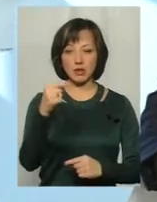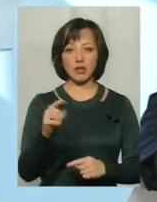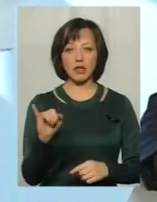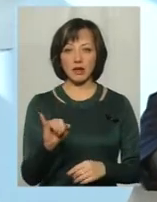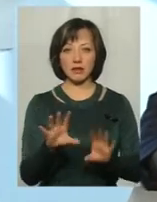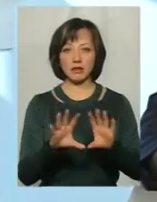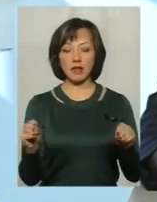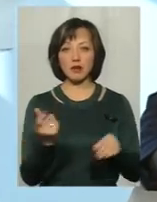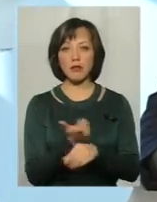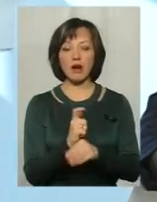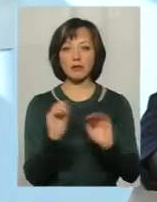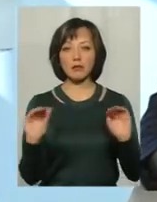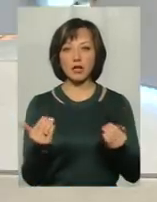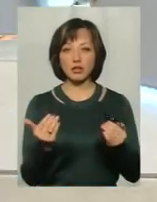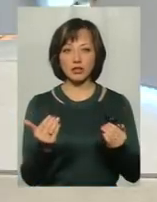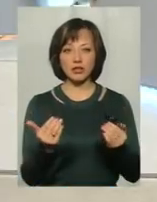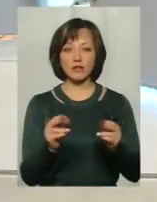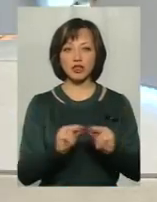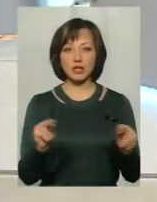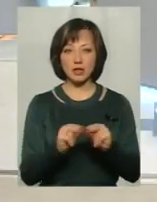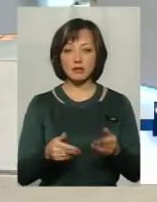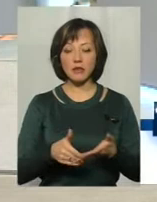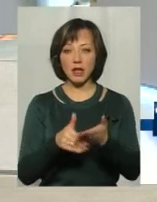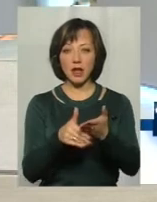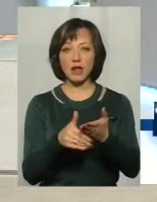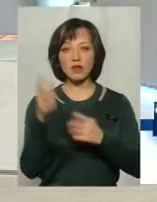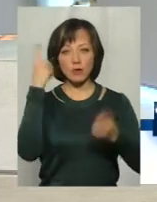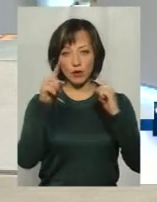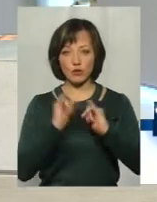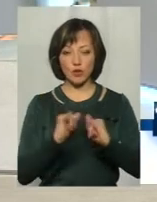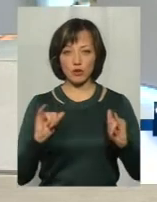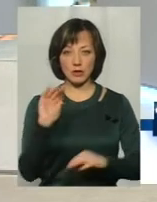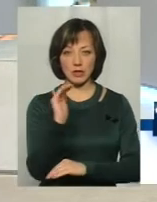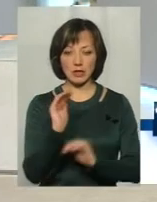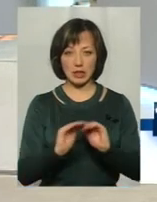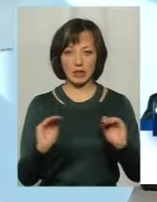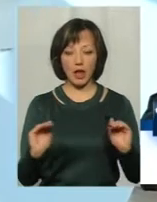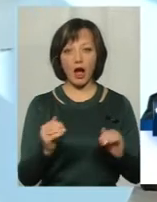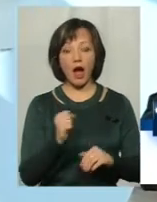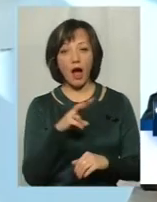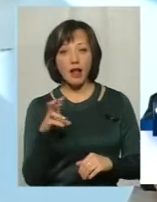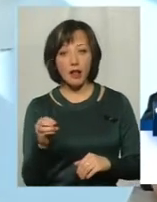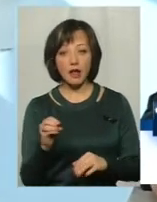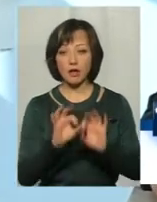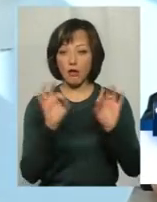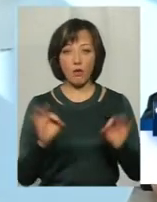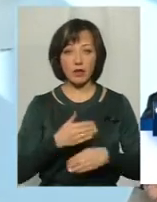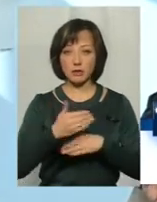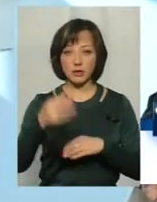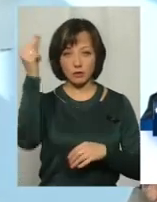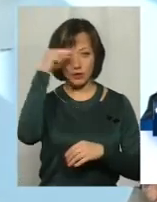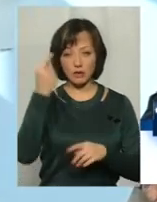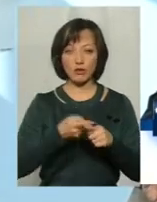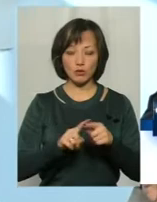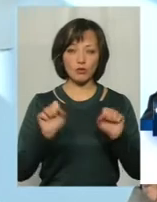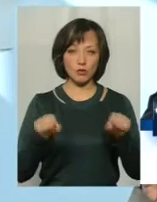і набагато менша аудиторія, яка сьогодні сприяє саме крастворчому розвитку. Але, як ми говоримо, ніколи не пізно вчиться, тому